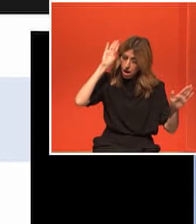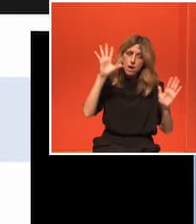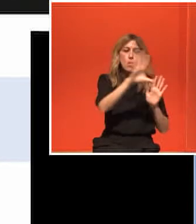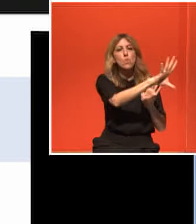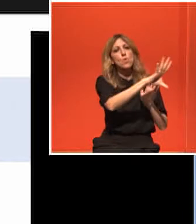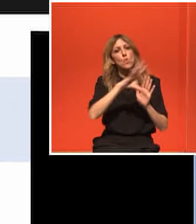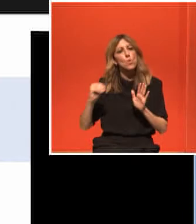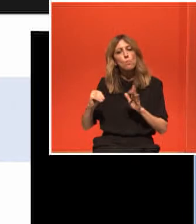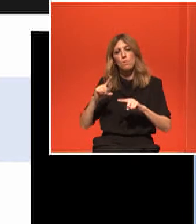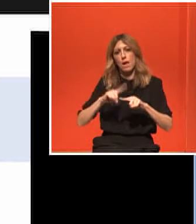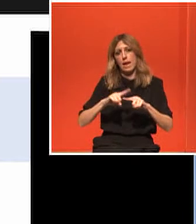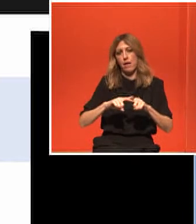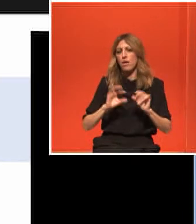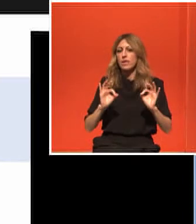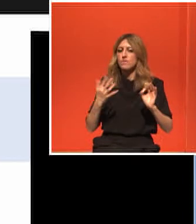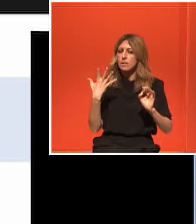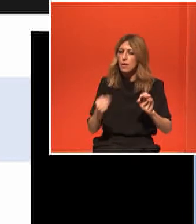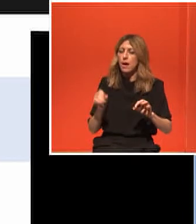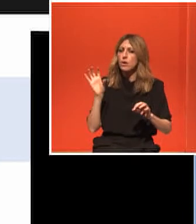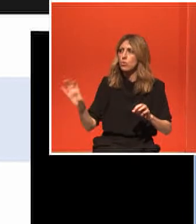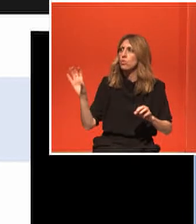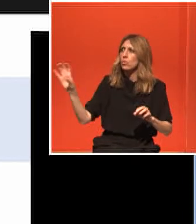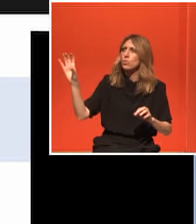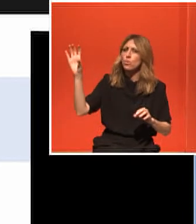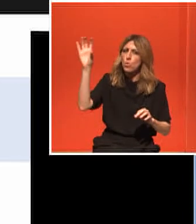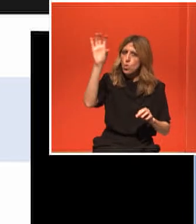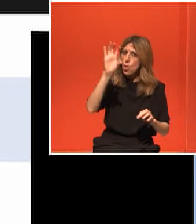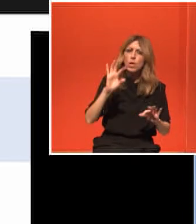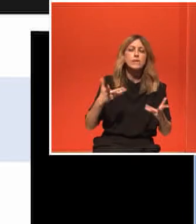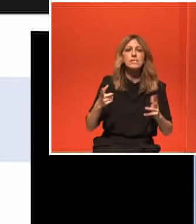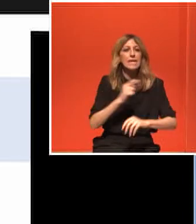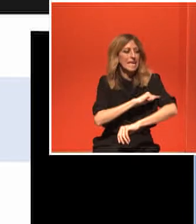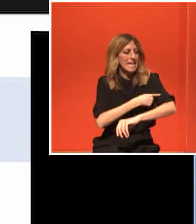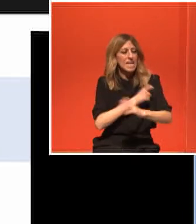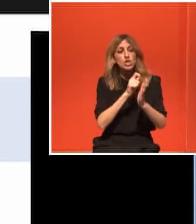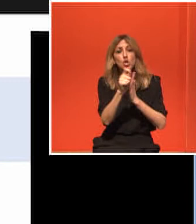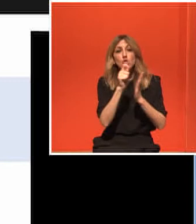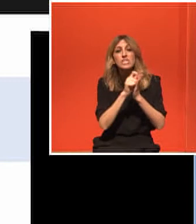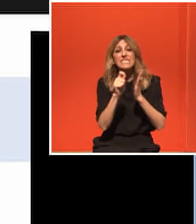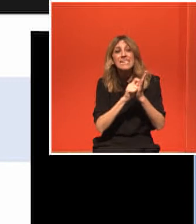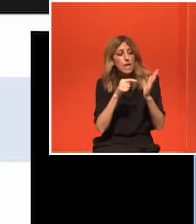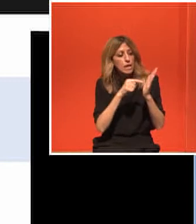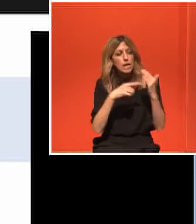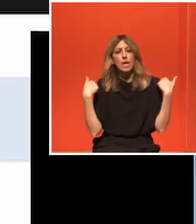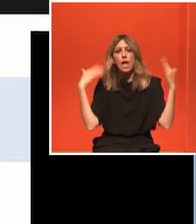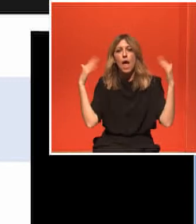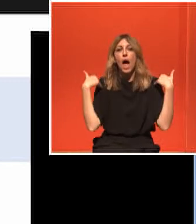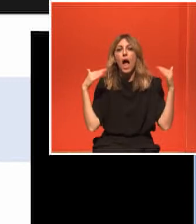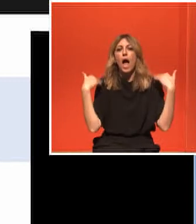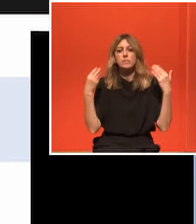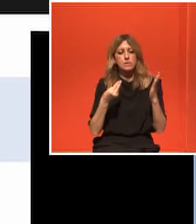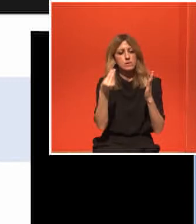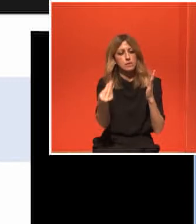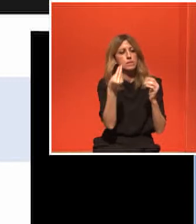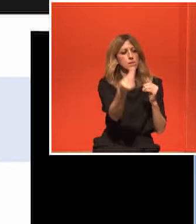που η θεραπευτική άσκηση συνταγωγραφείται και πληρώνεται από τα δημόσια ταμεία. Δηλαδή πληρώνεται από το